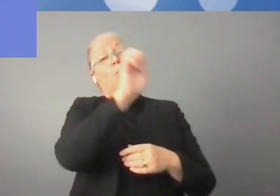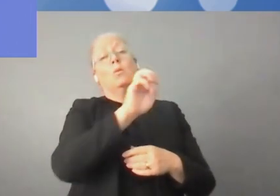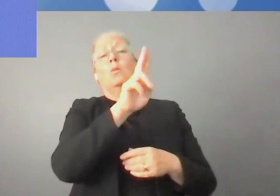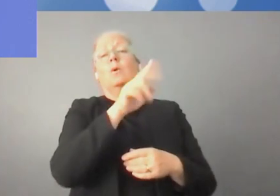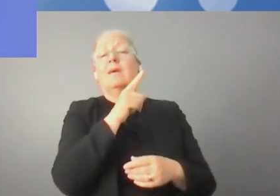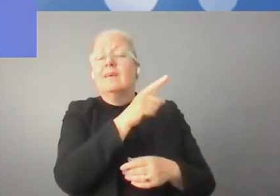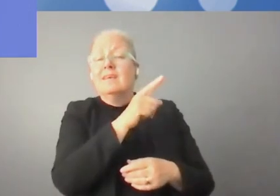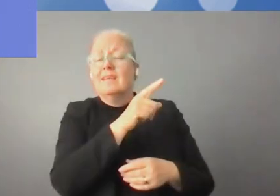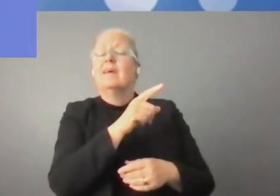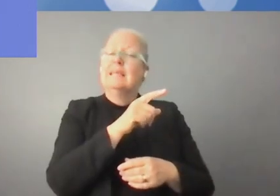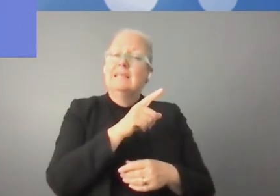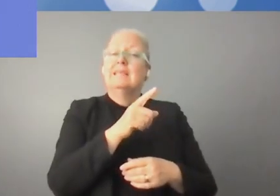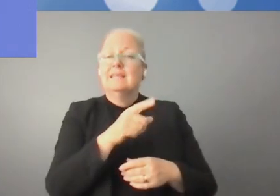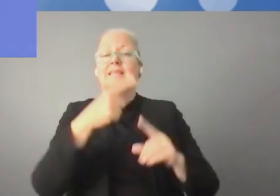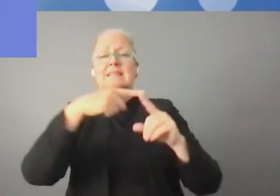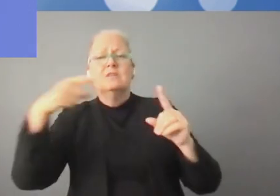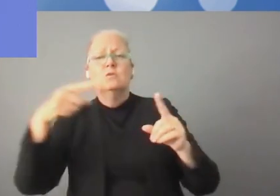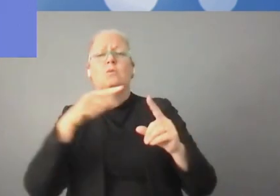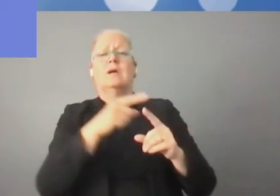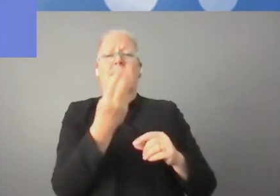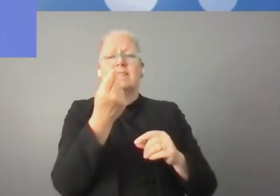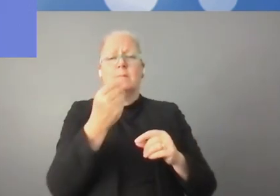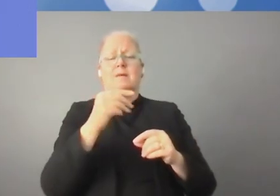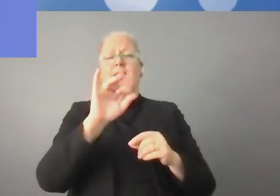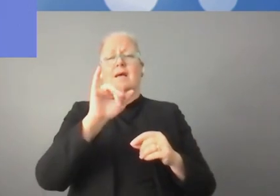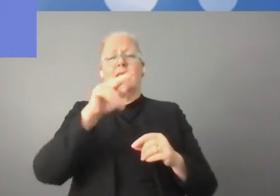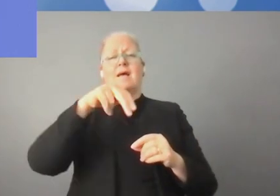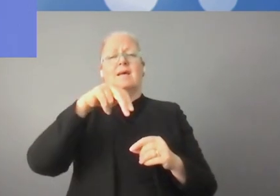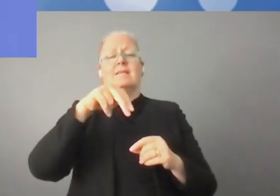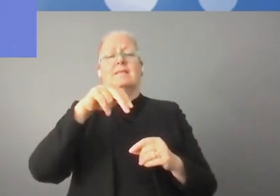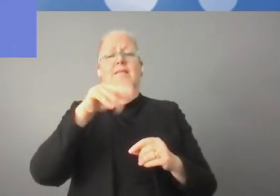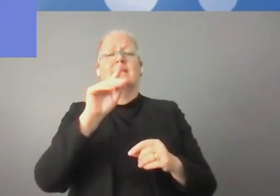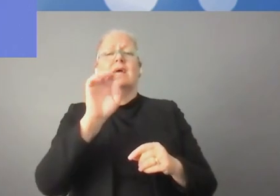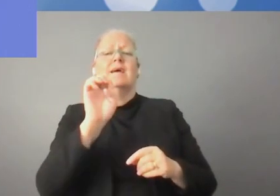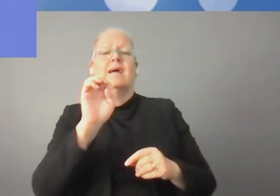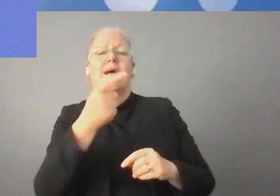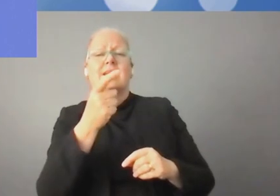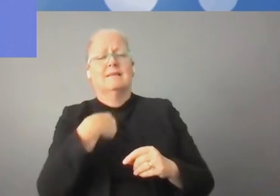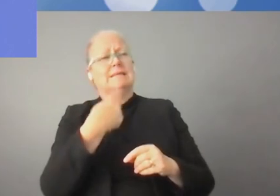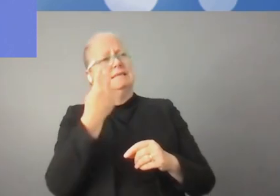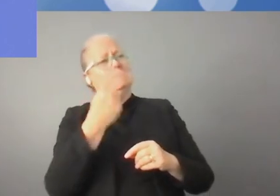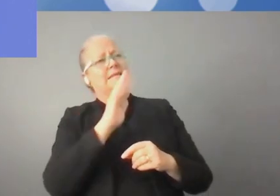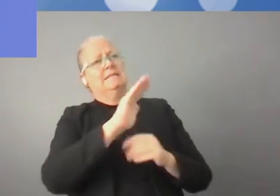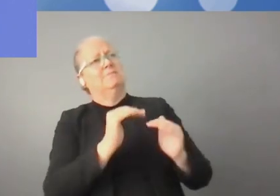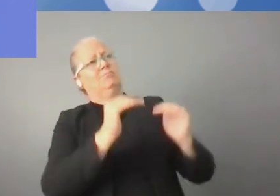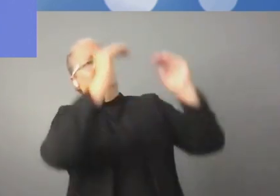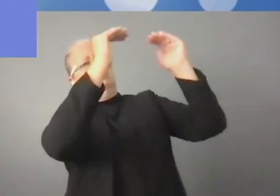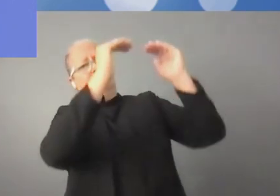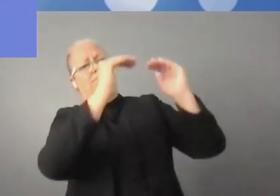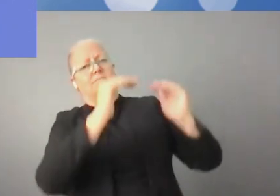PME. Vous avez dit que ceci se déroulait un peu plus lentement que l'on aurait